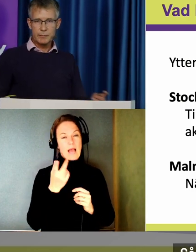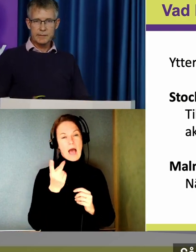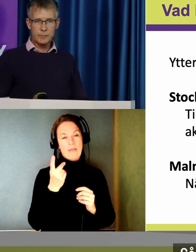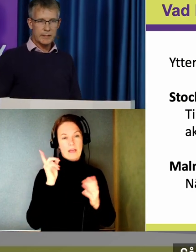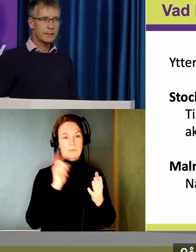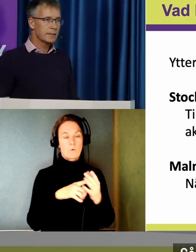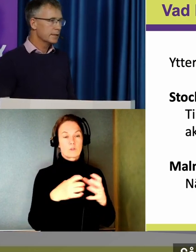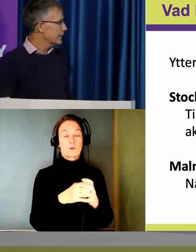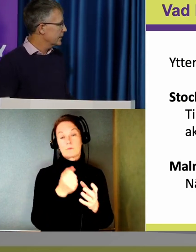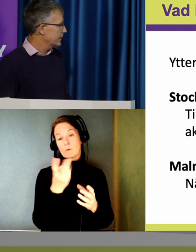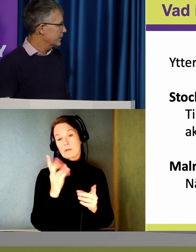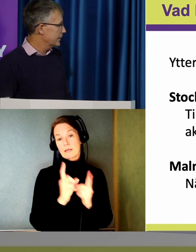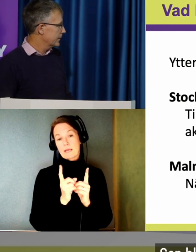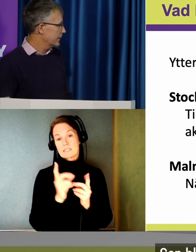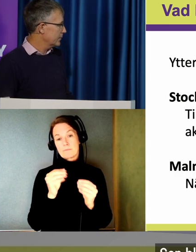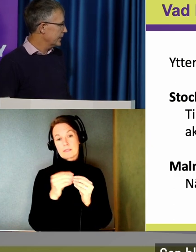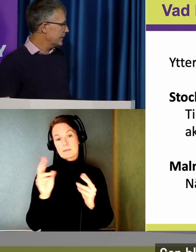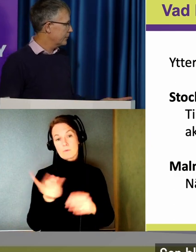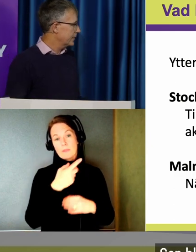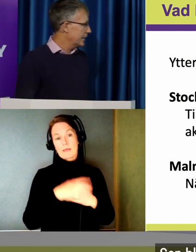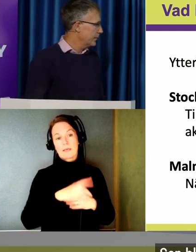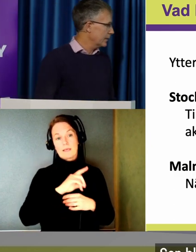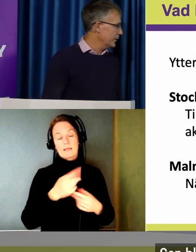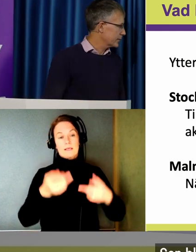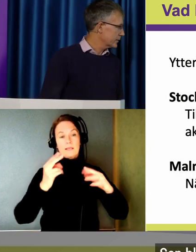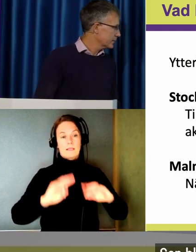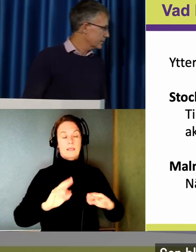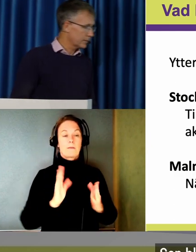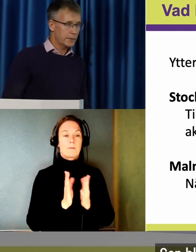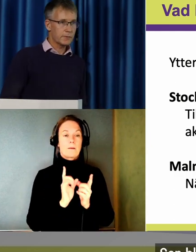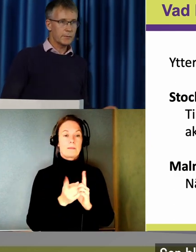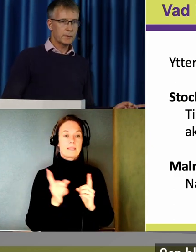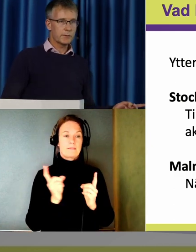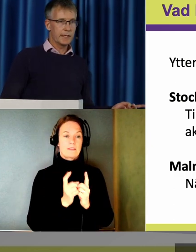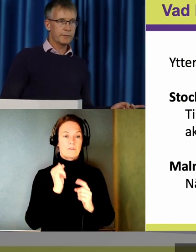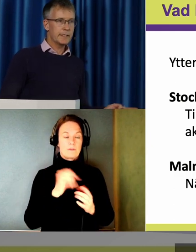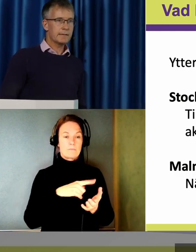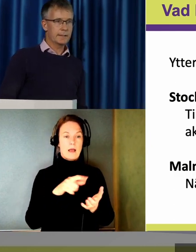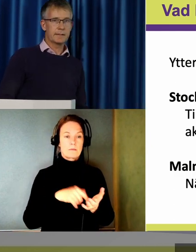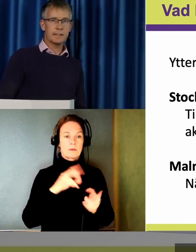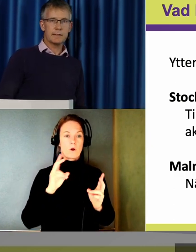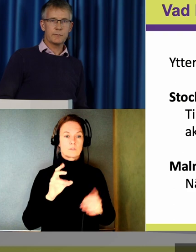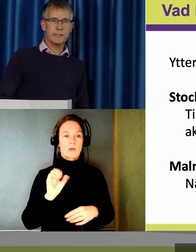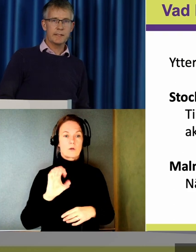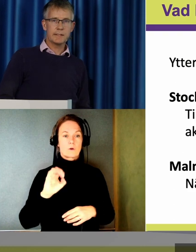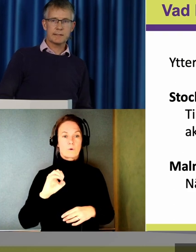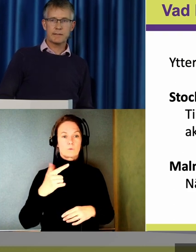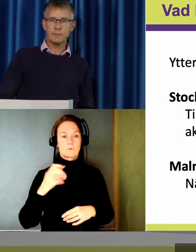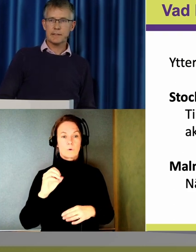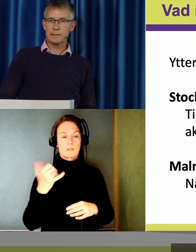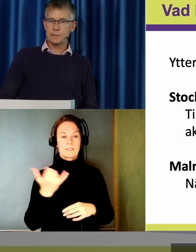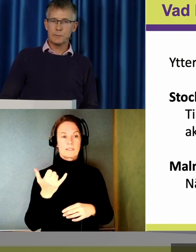av er kanske passar i båda. Sen blir det en träff nere i Malmö också. Och då är det också på GoTo10. Förresten, tack så mycket